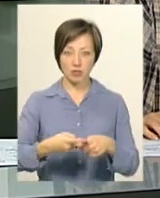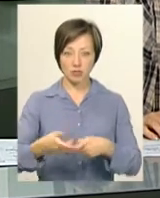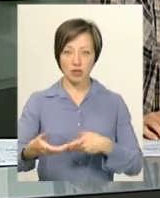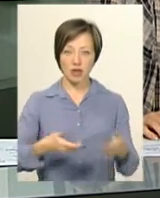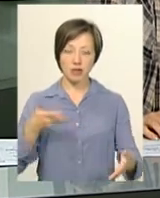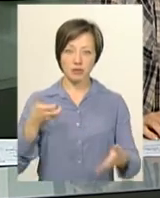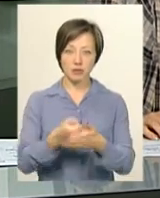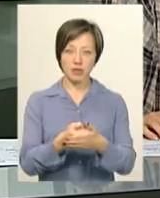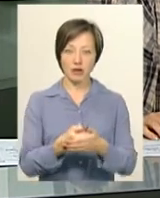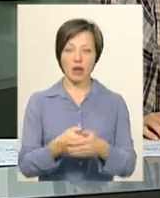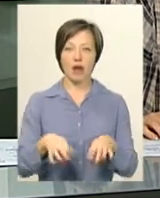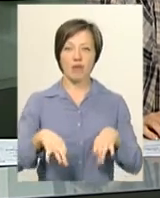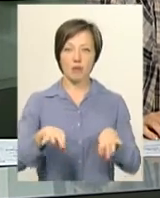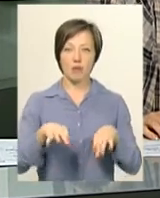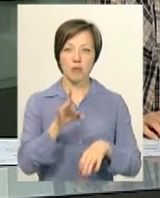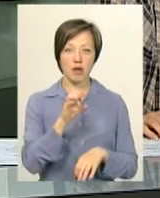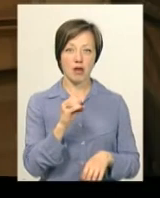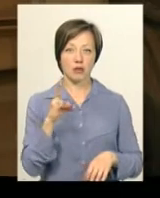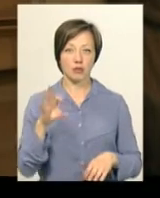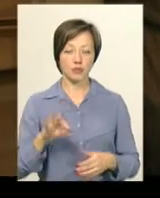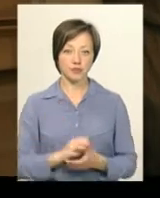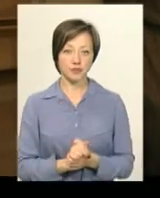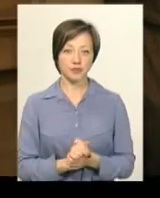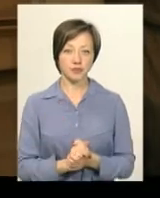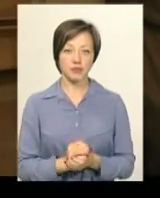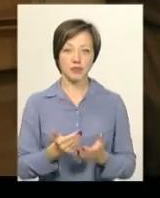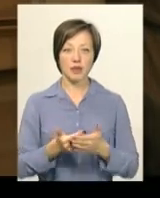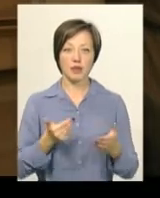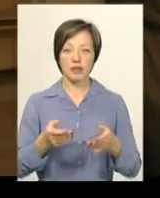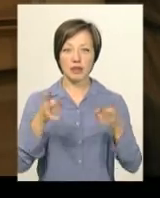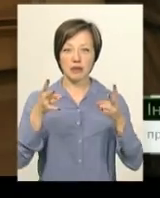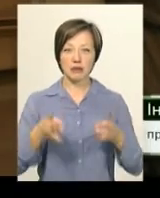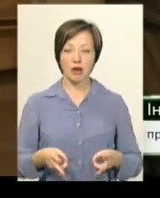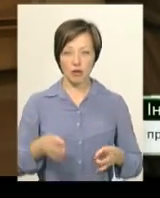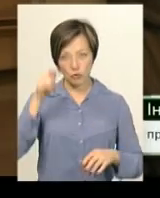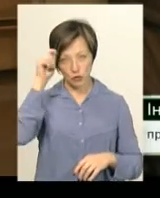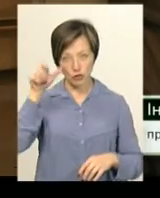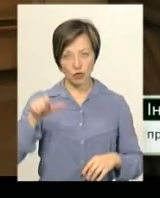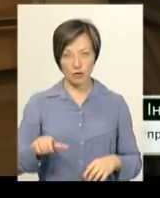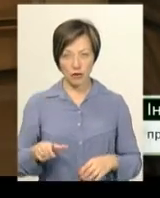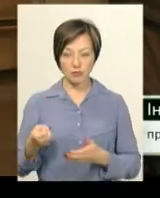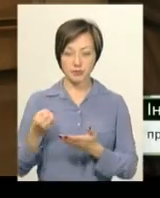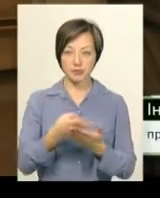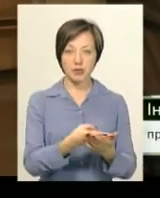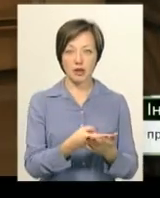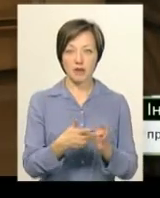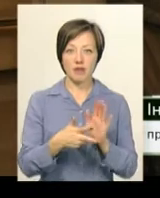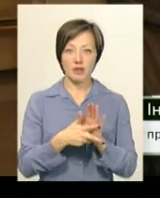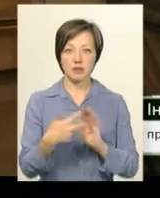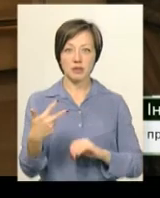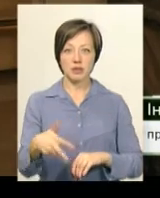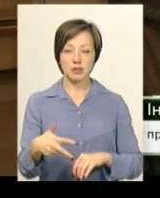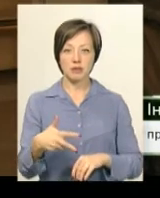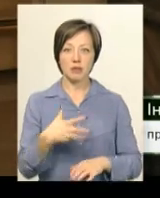Його збив автомобіль Рено Логан. Від отриманих травм чоловік, який був госпіталізований до лікарні, близько 8.30